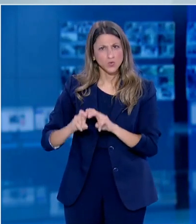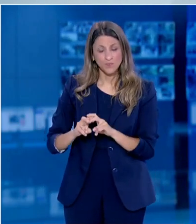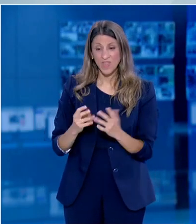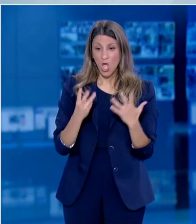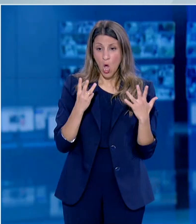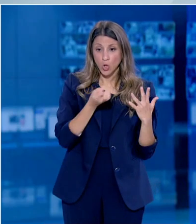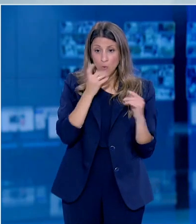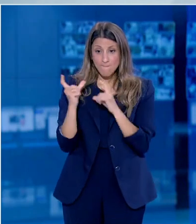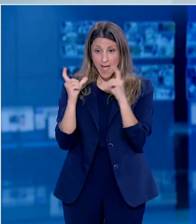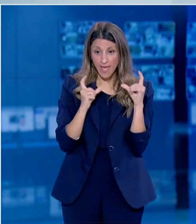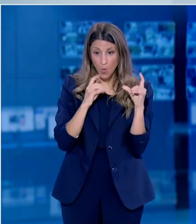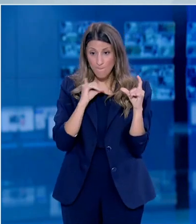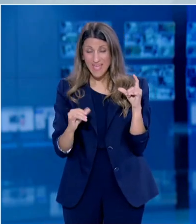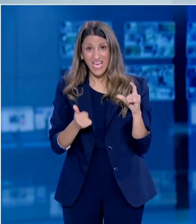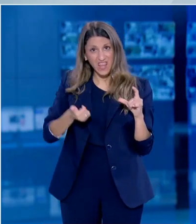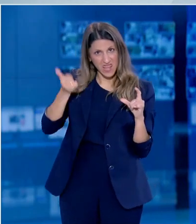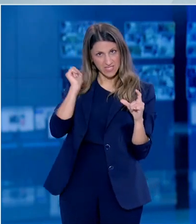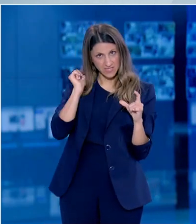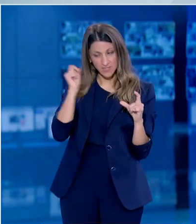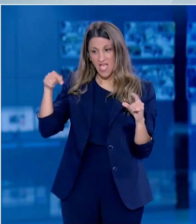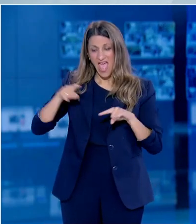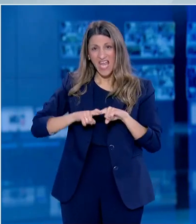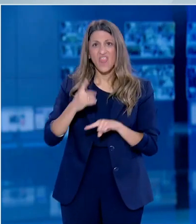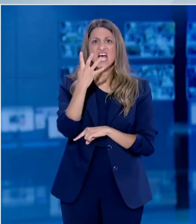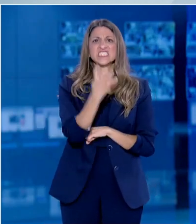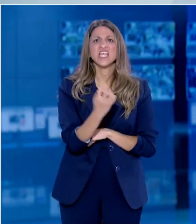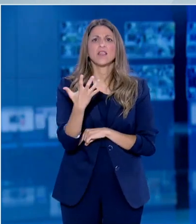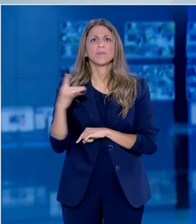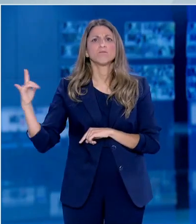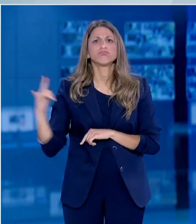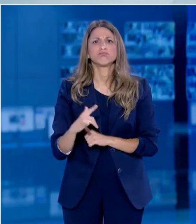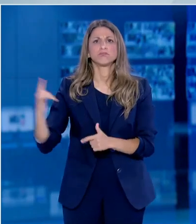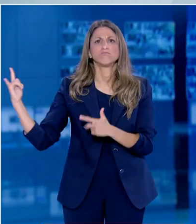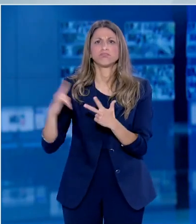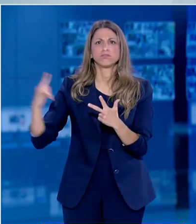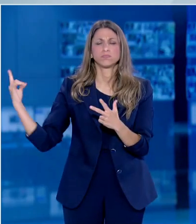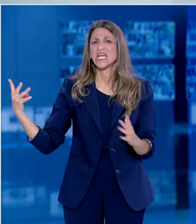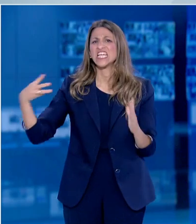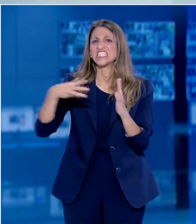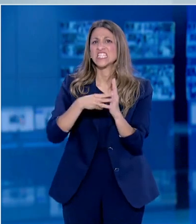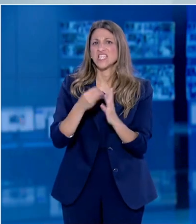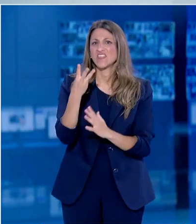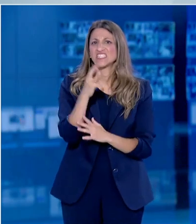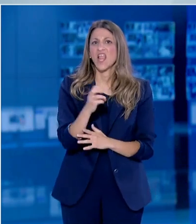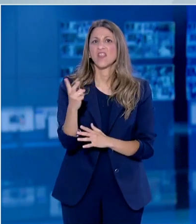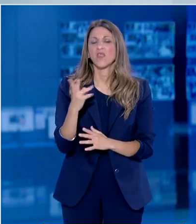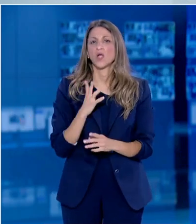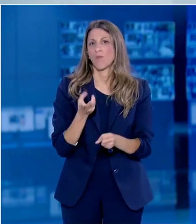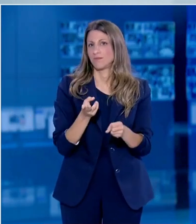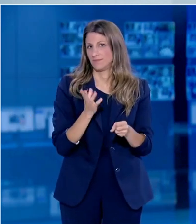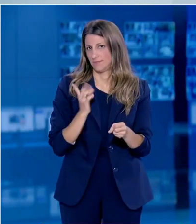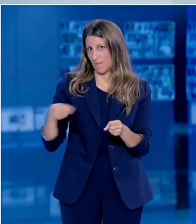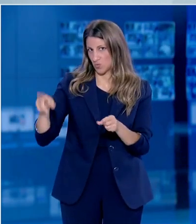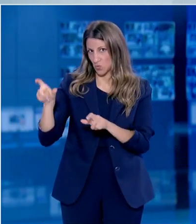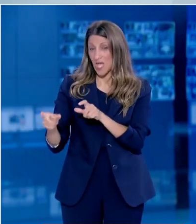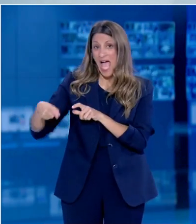Μαΐου μέχρι και χθες έχουν φτάσει στην Ελλάδα 45 πτήσεις που μετέφεραν συνολικά 3.332 άτομα. Από αυτά